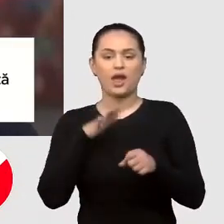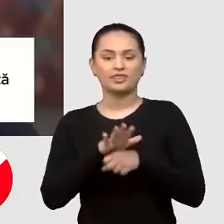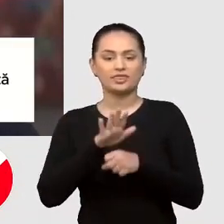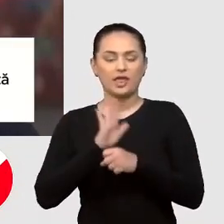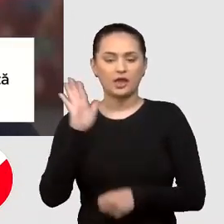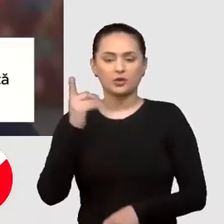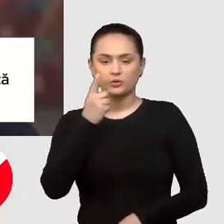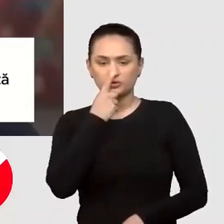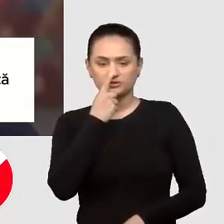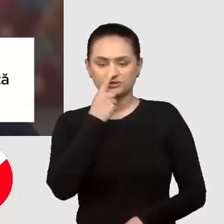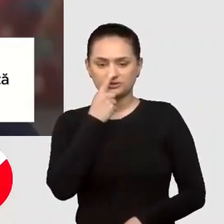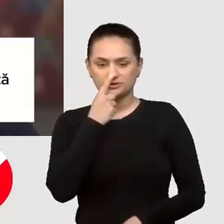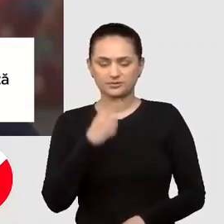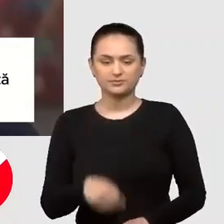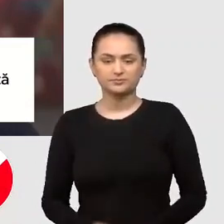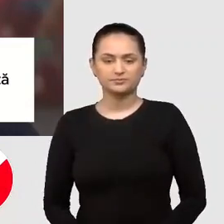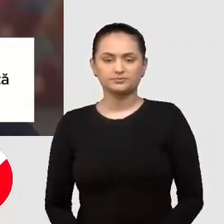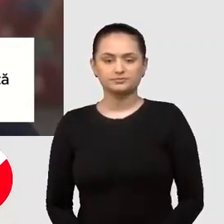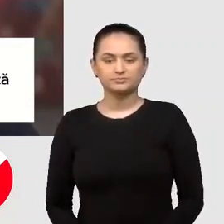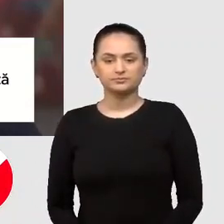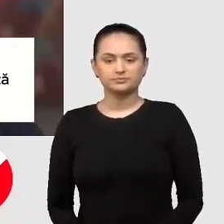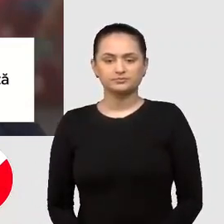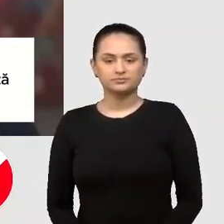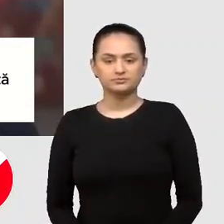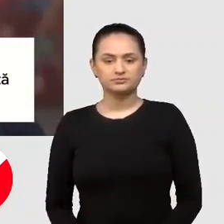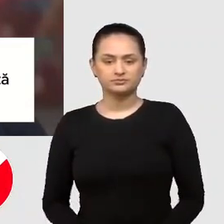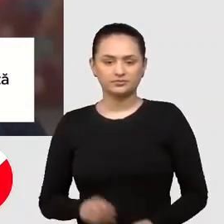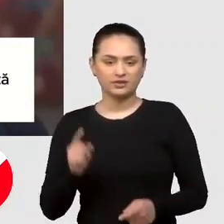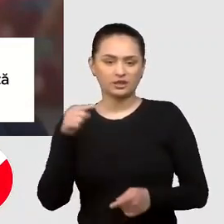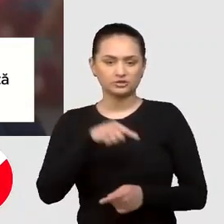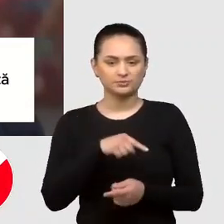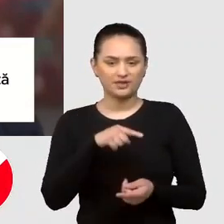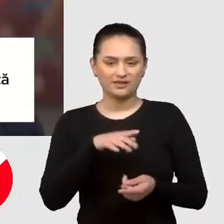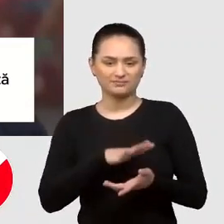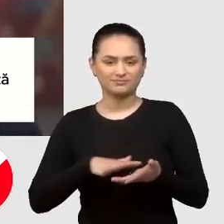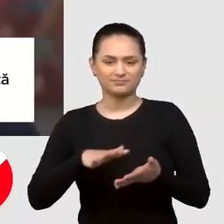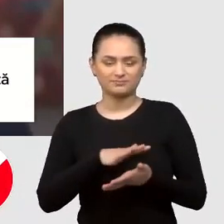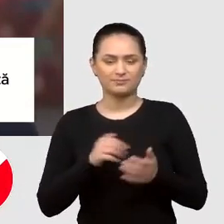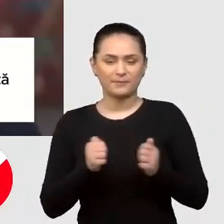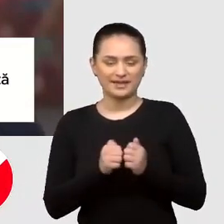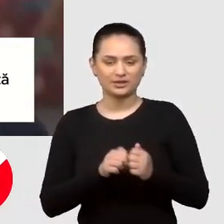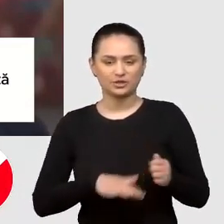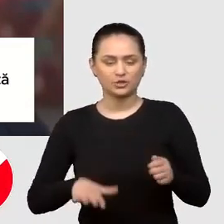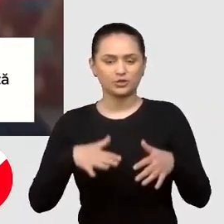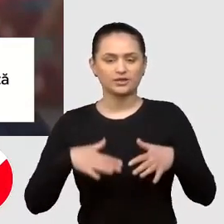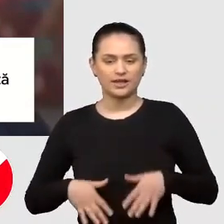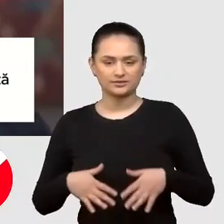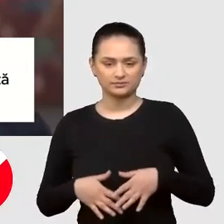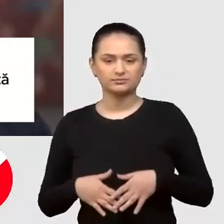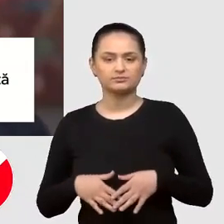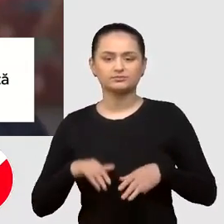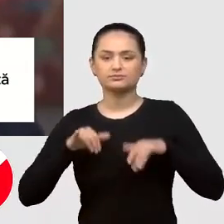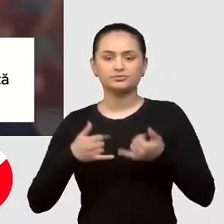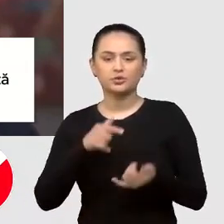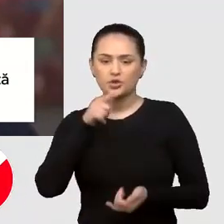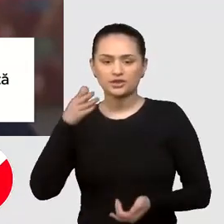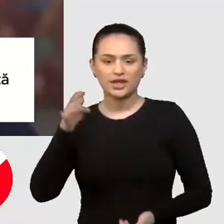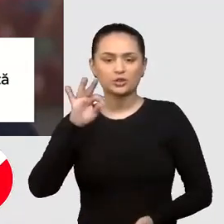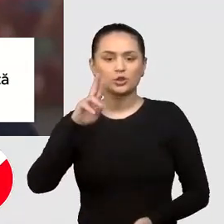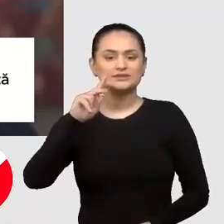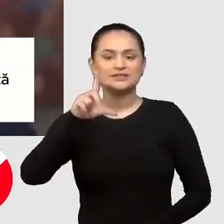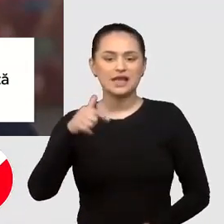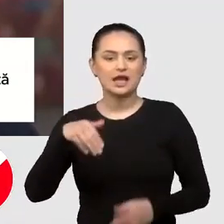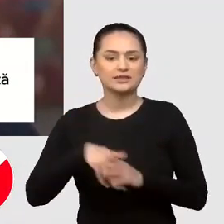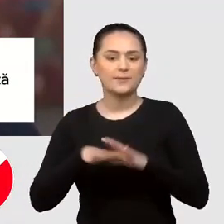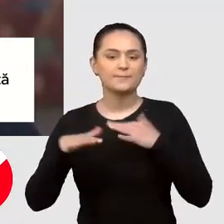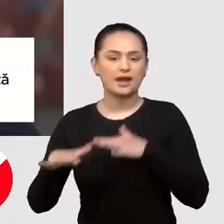primatră antropor uitr-o de la teritoriaal într-o Marea Neugatia va se întoctie în